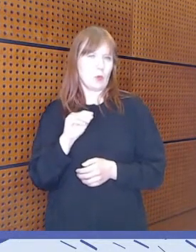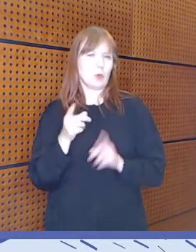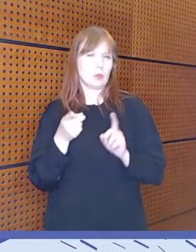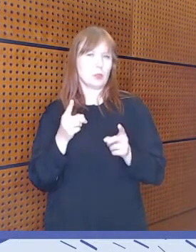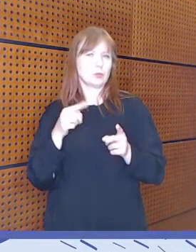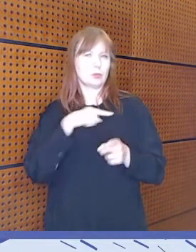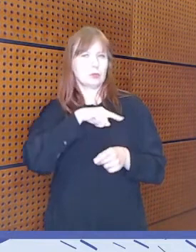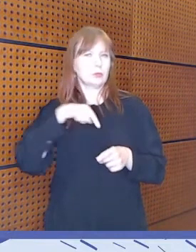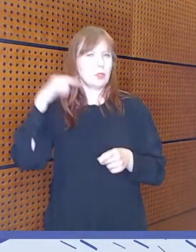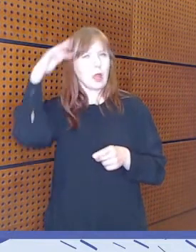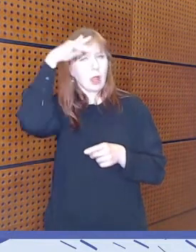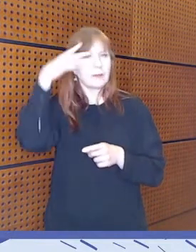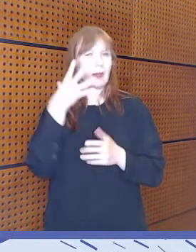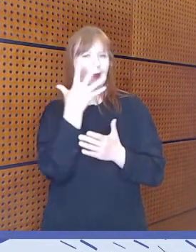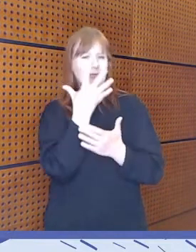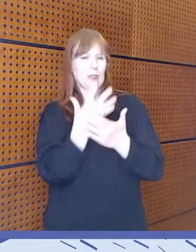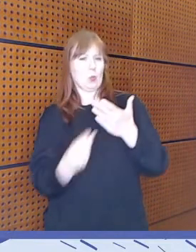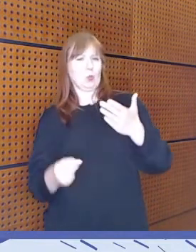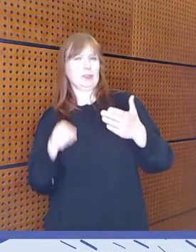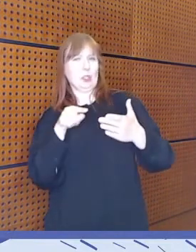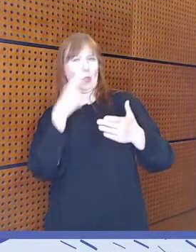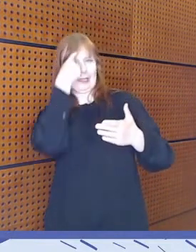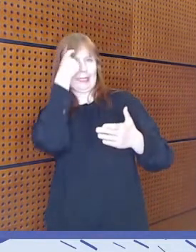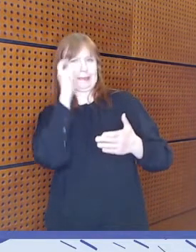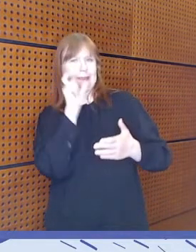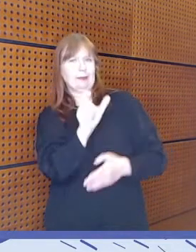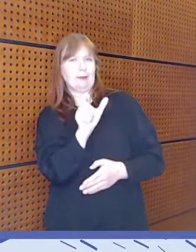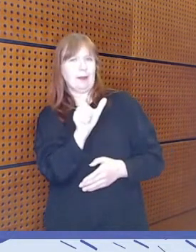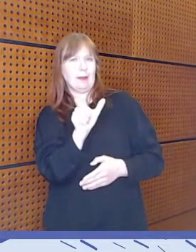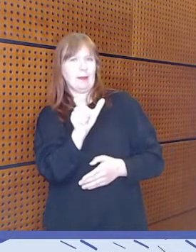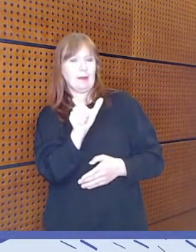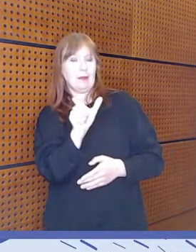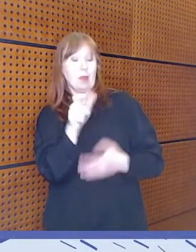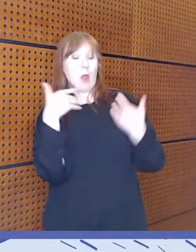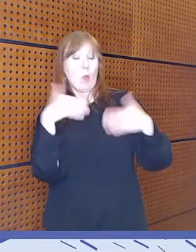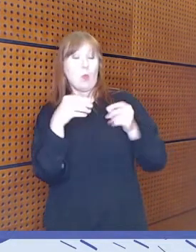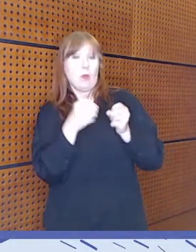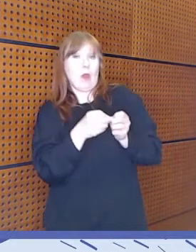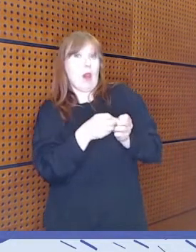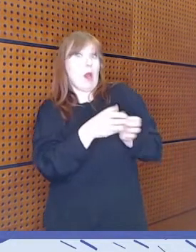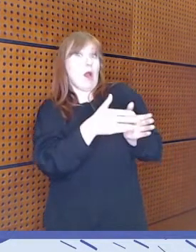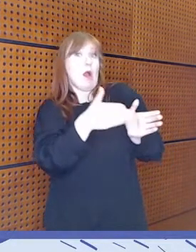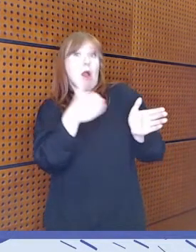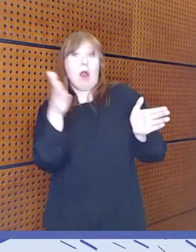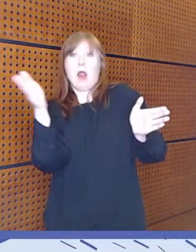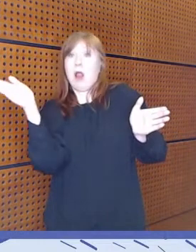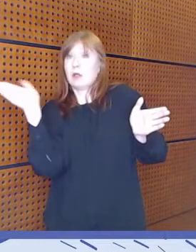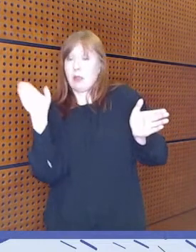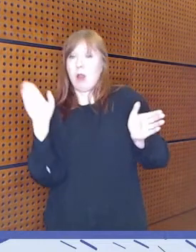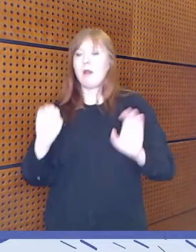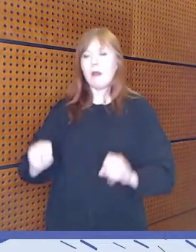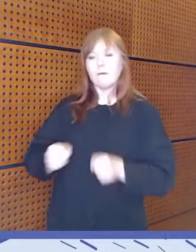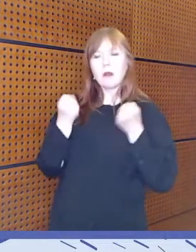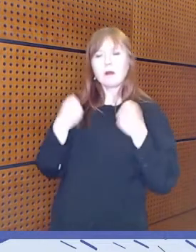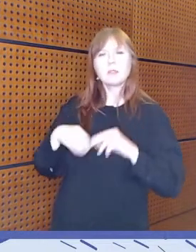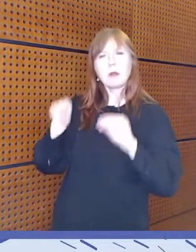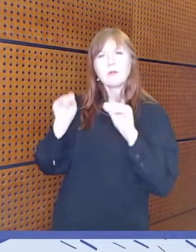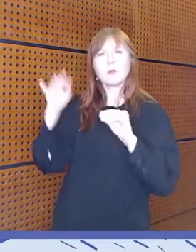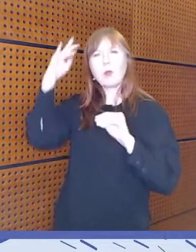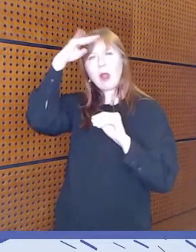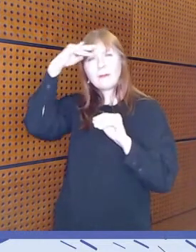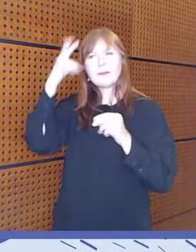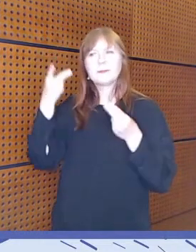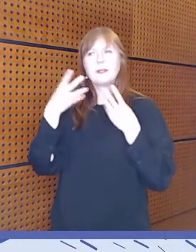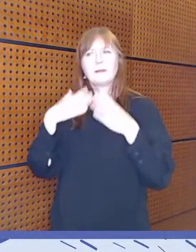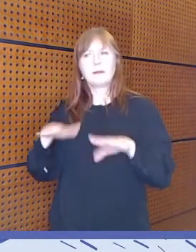käsitettä, niin sehän on varsin laaja. Ja varhaiskastuksessa ajatellaan niin, että se liittyy